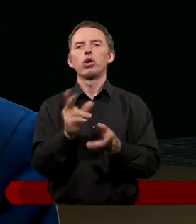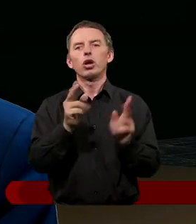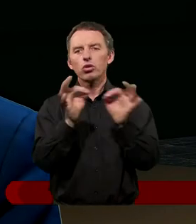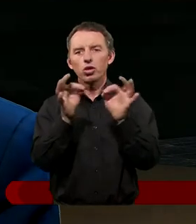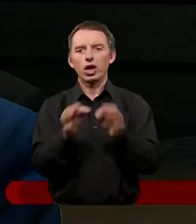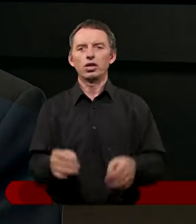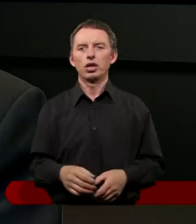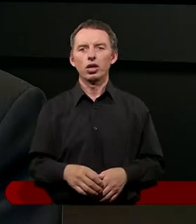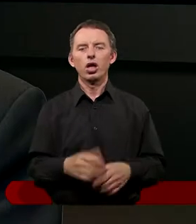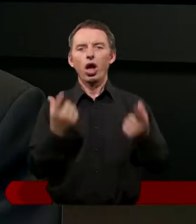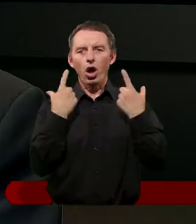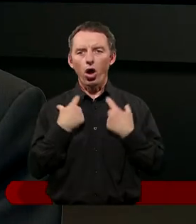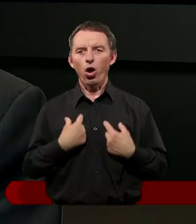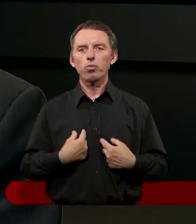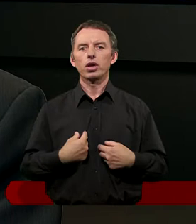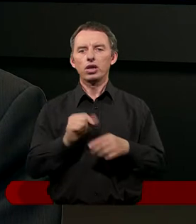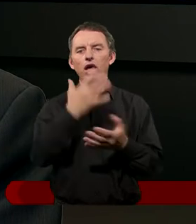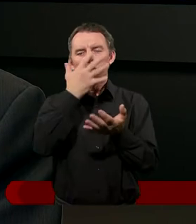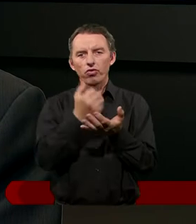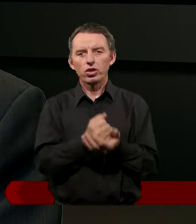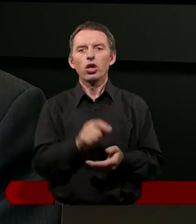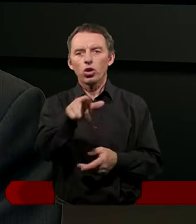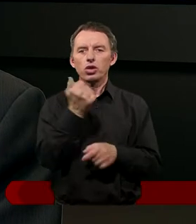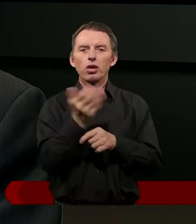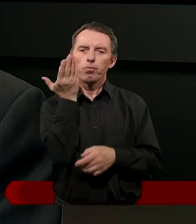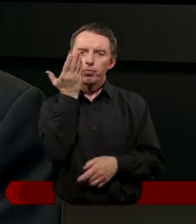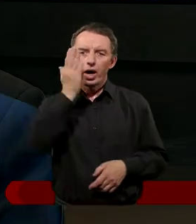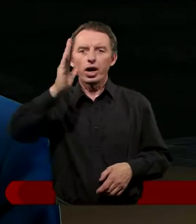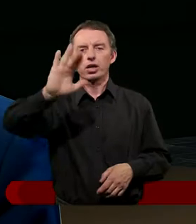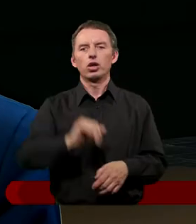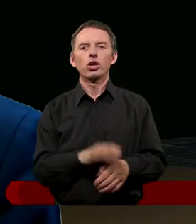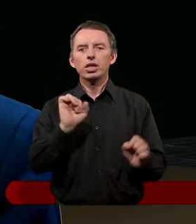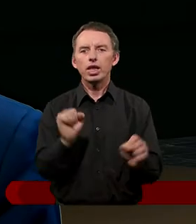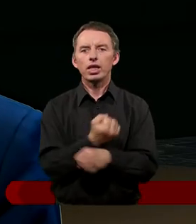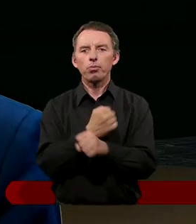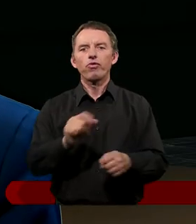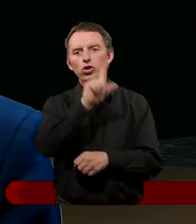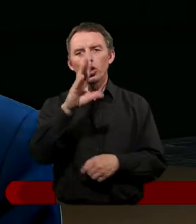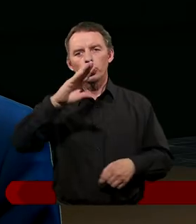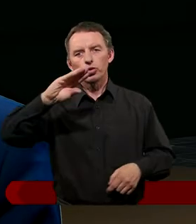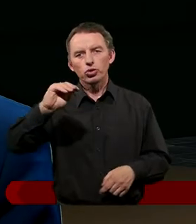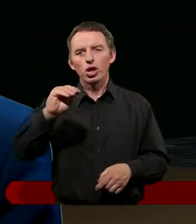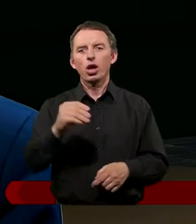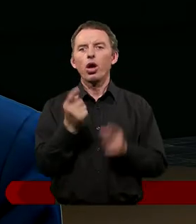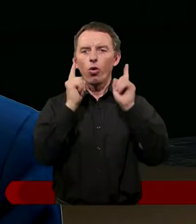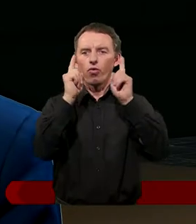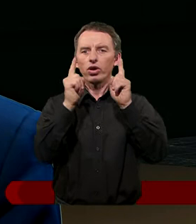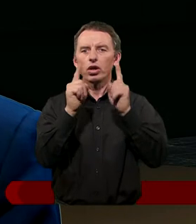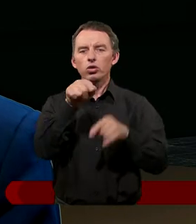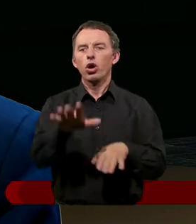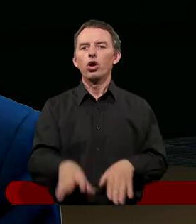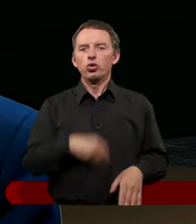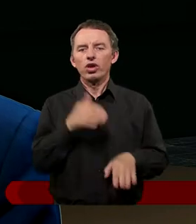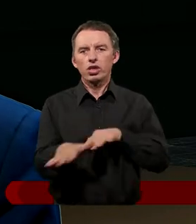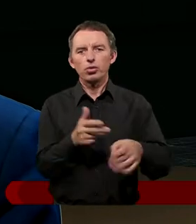Abyśmy troszeczkę mieli obraz lepszy tego. I to jest też bardzo takie niesamowite, że Pan Bóg mógł dać nam święte miejsce,